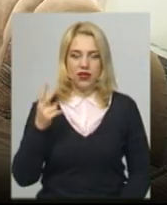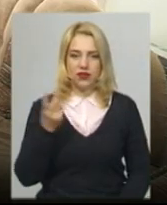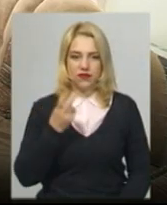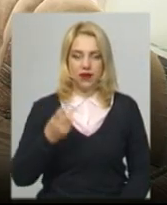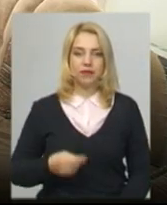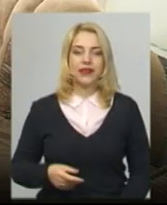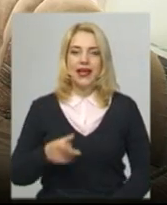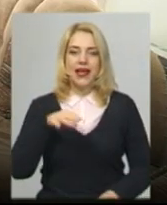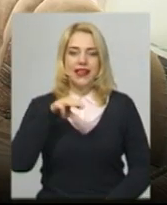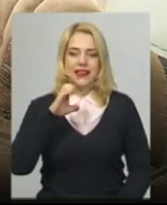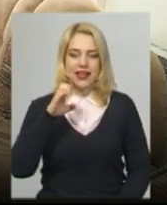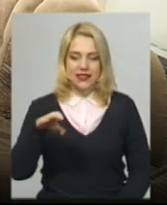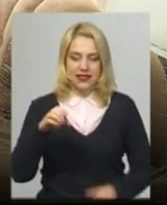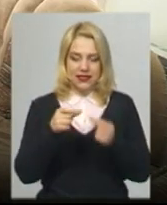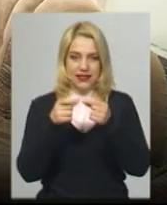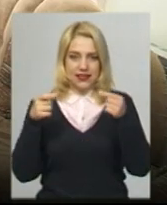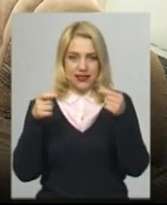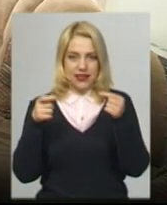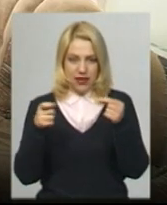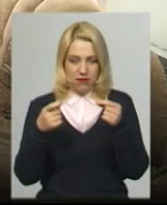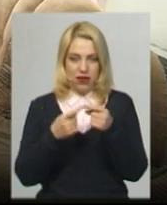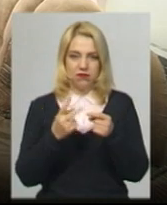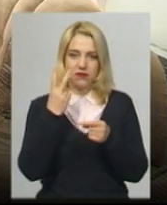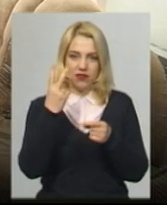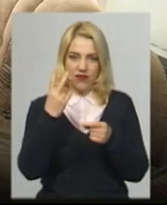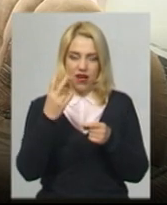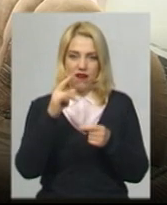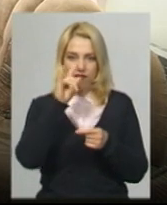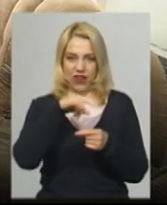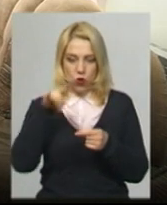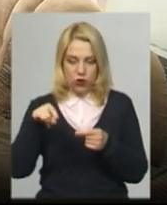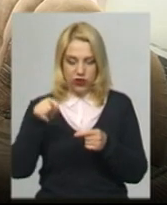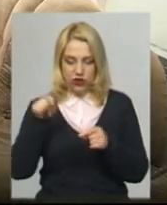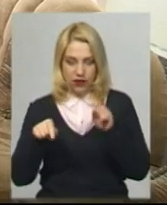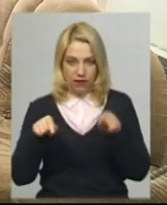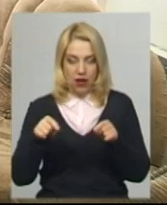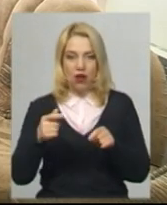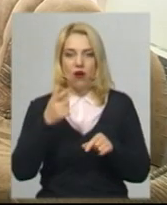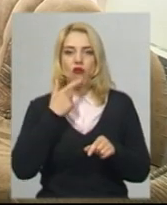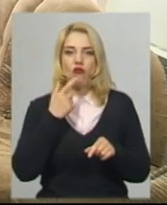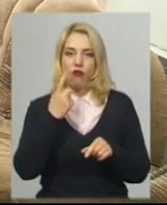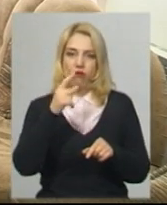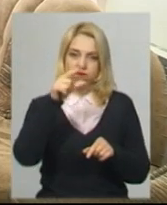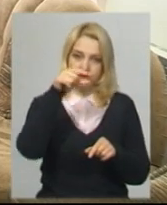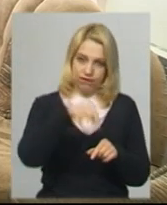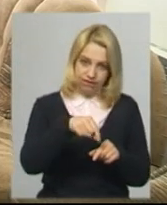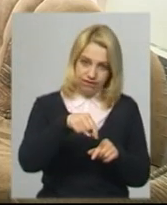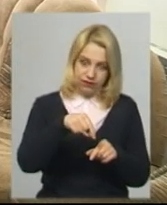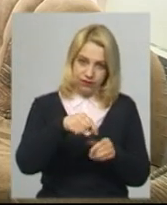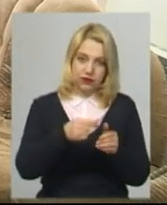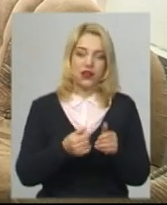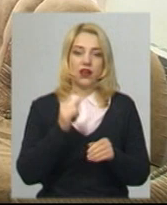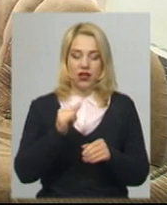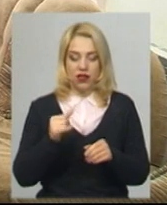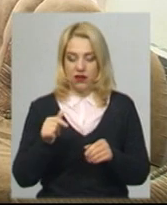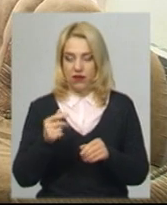-система є собою касету з двома віконочками. В одне віконечко капається крапля крові від людини і